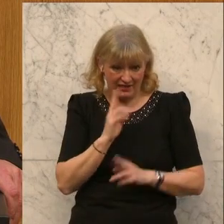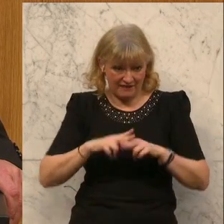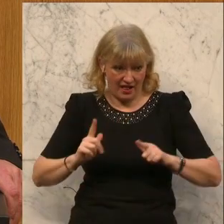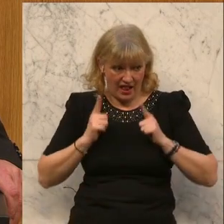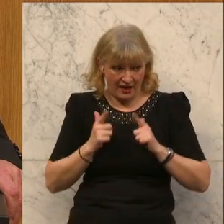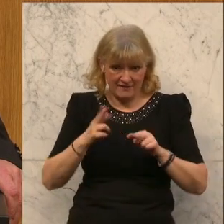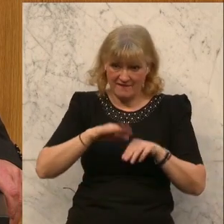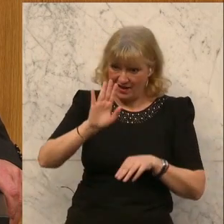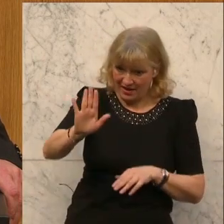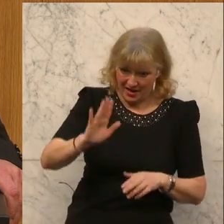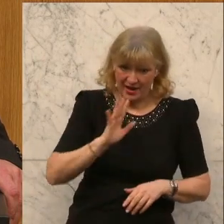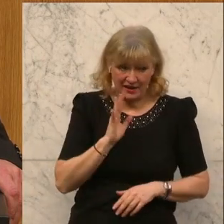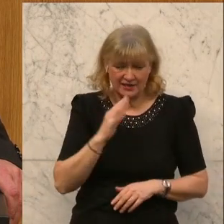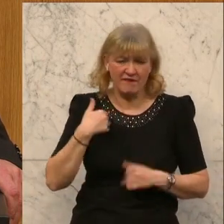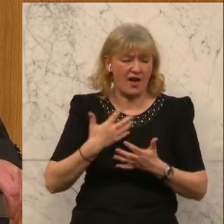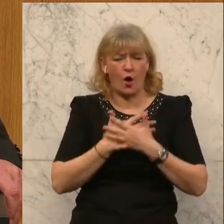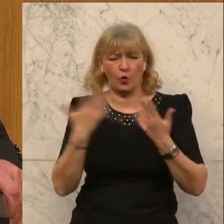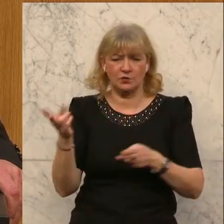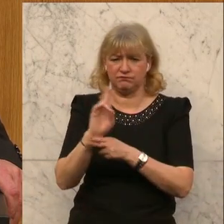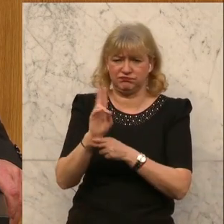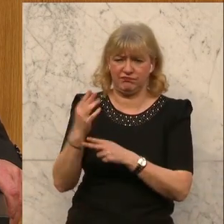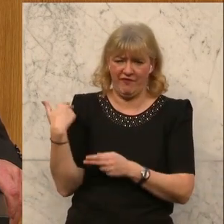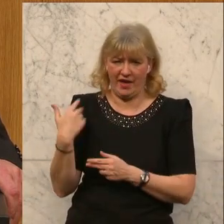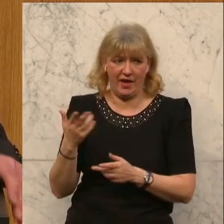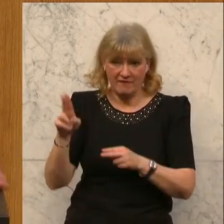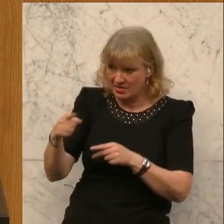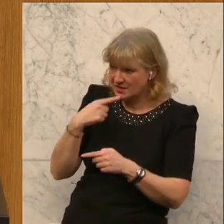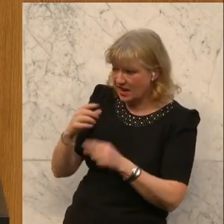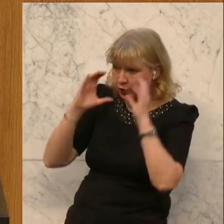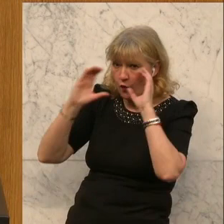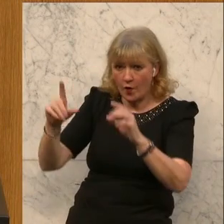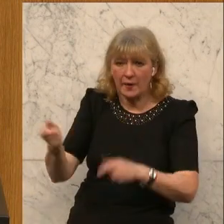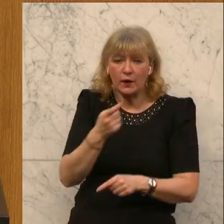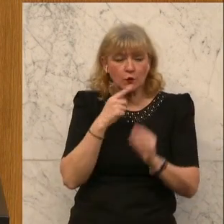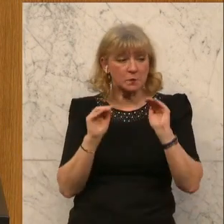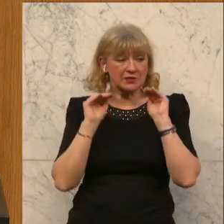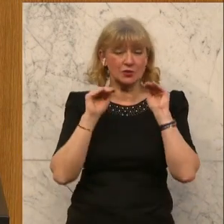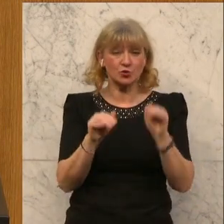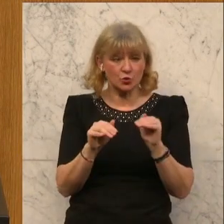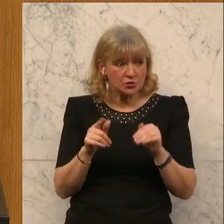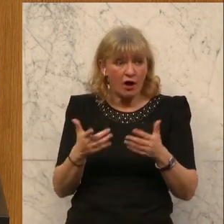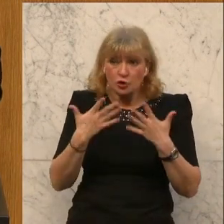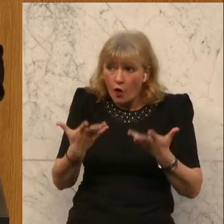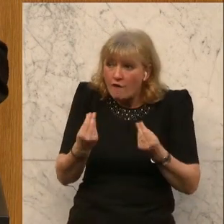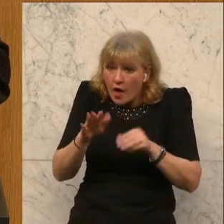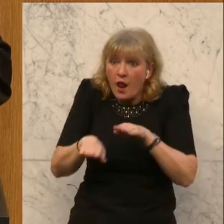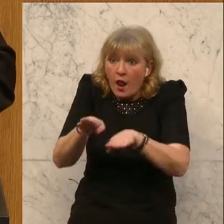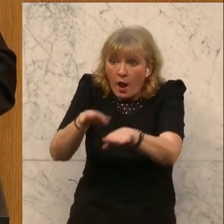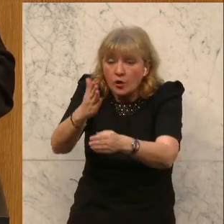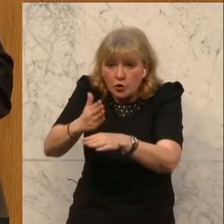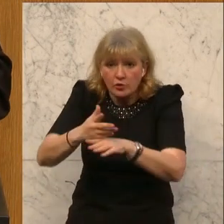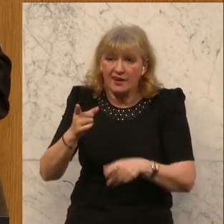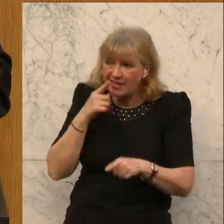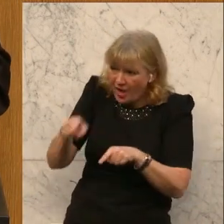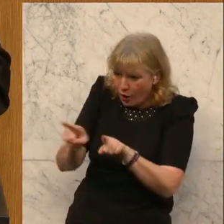deine Rede der größte Fake gewesen. Mal zu behaupten, dass die ÖVP im Konsumentenschutz so viel weitergebracht hat, wo das genau der